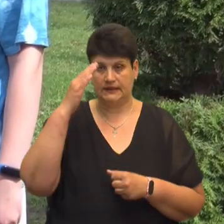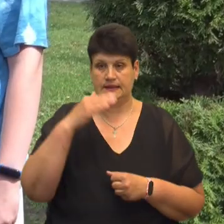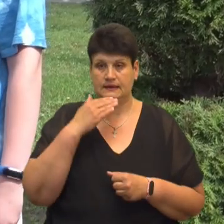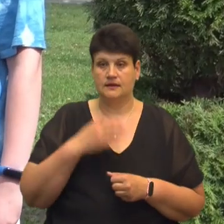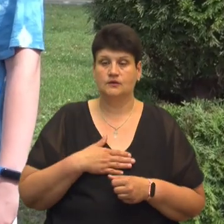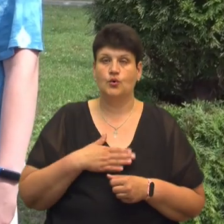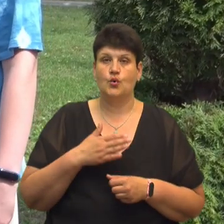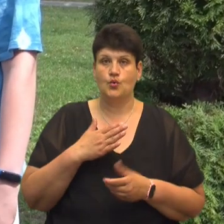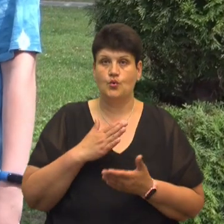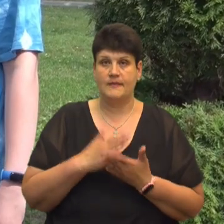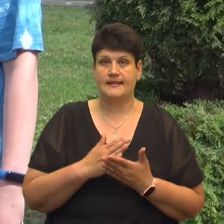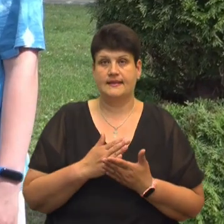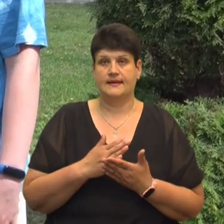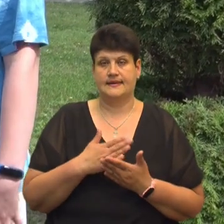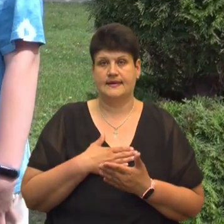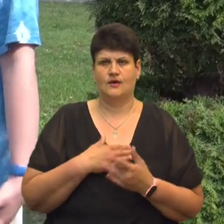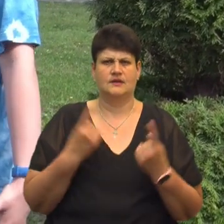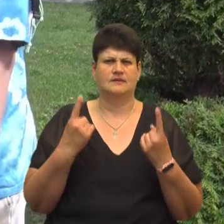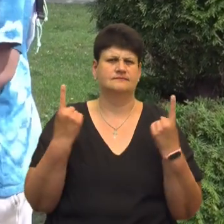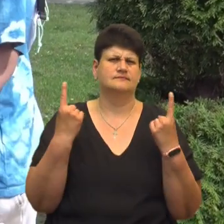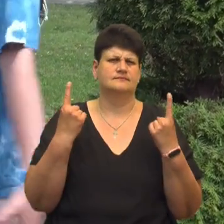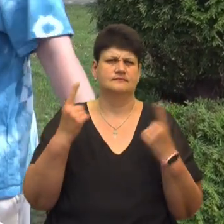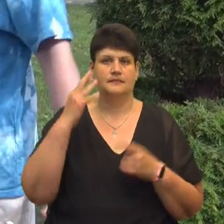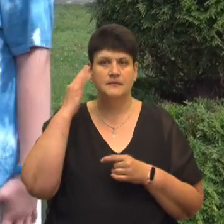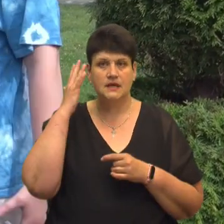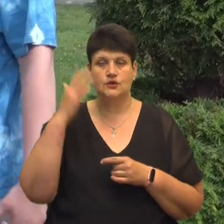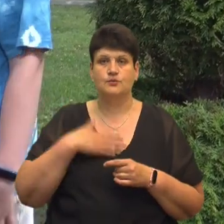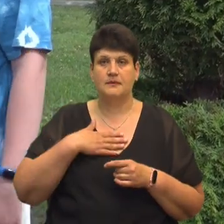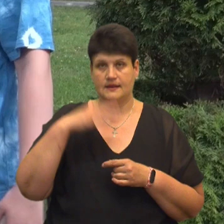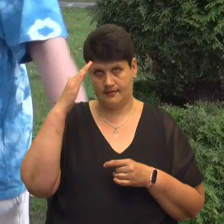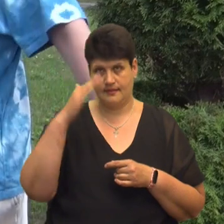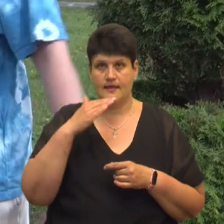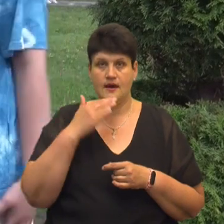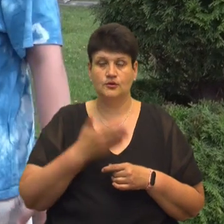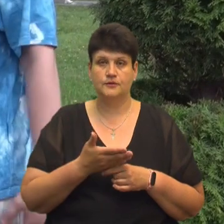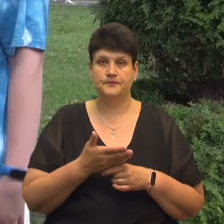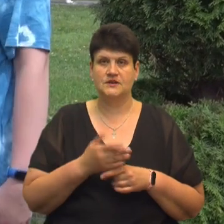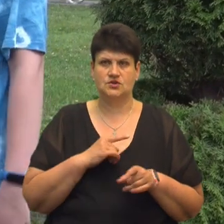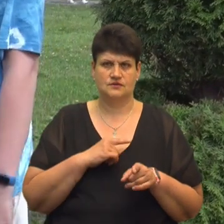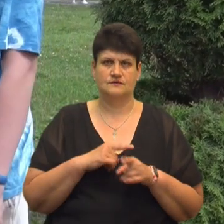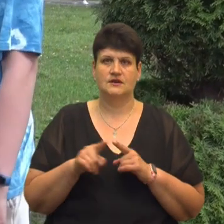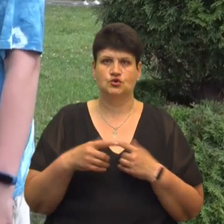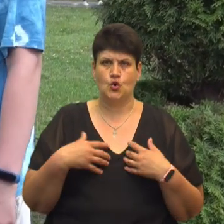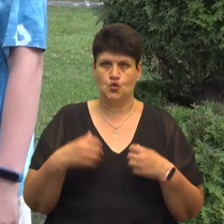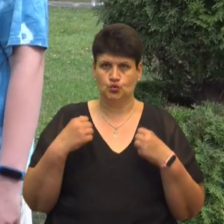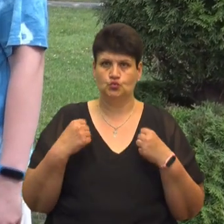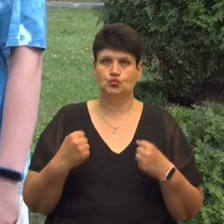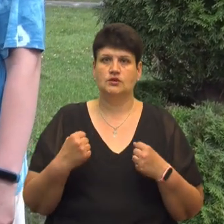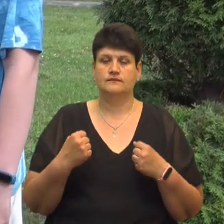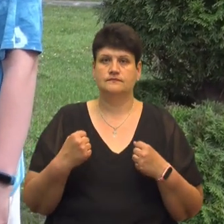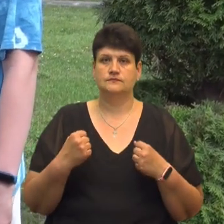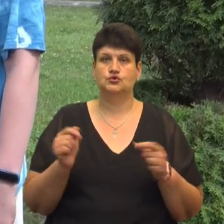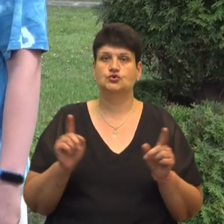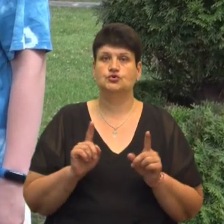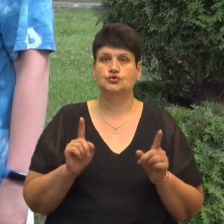мене є одна найбільша мрія – це, щоб мій тато, він швидше одужав, щоб